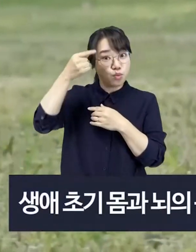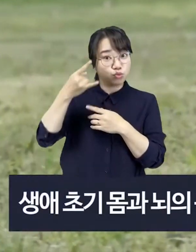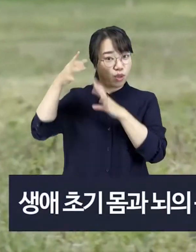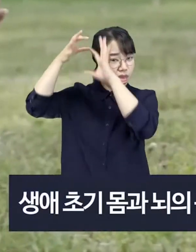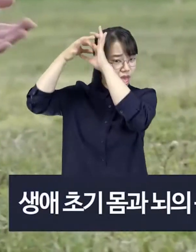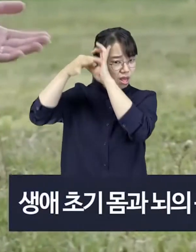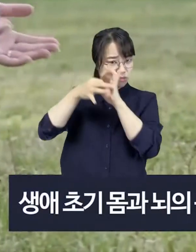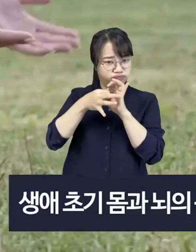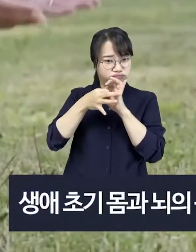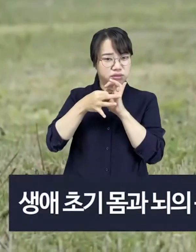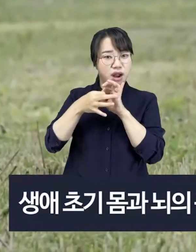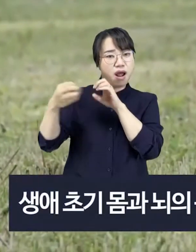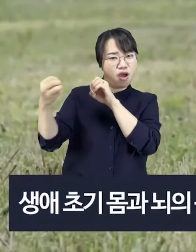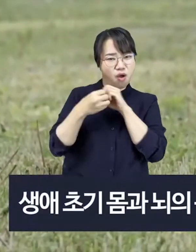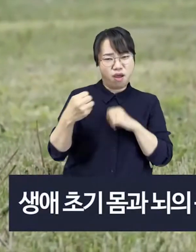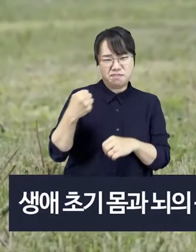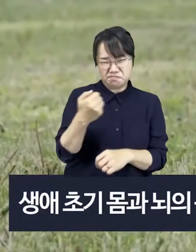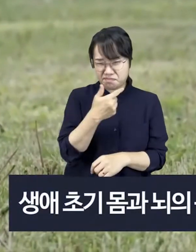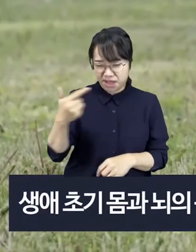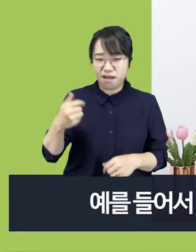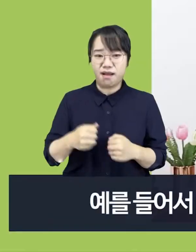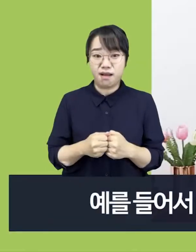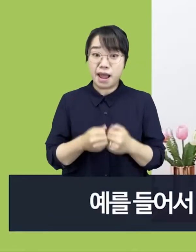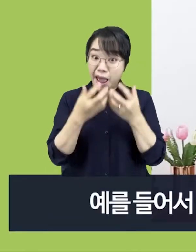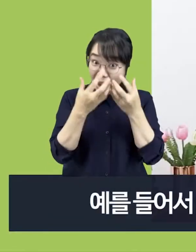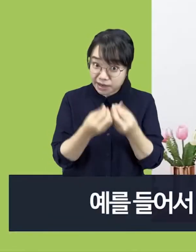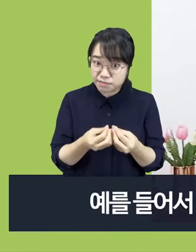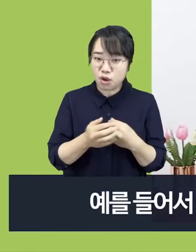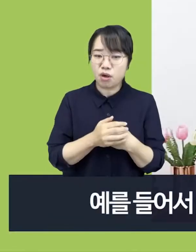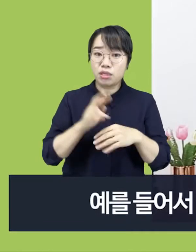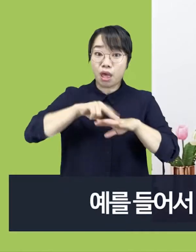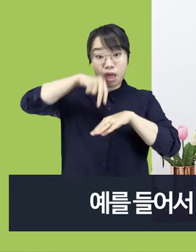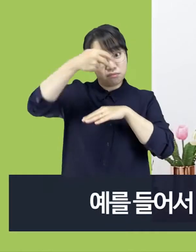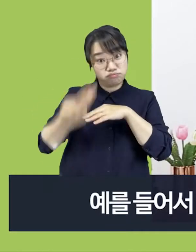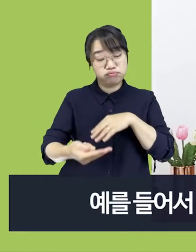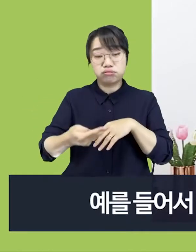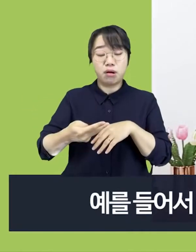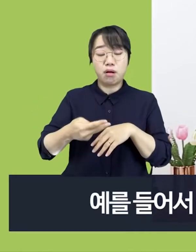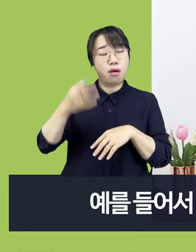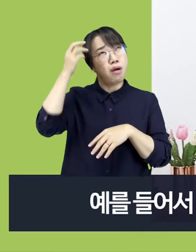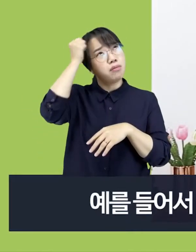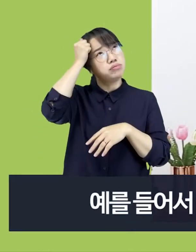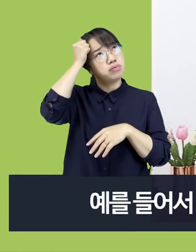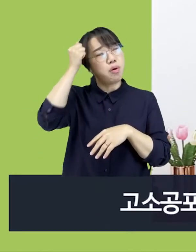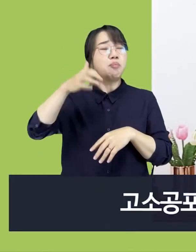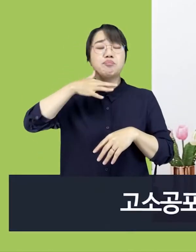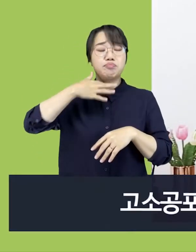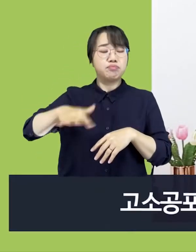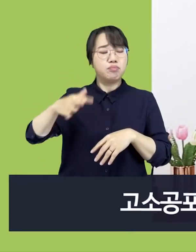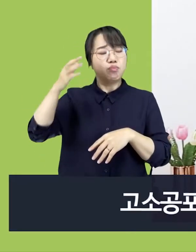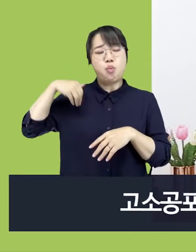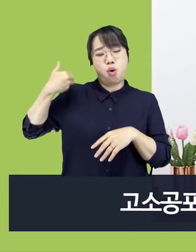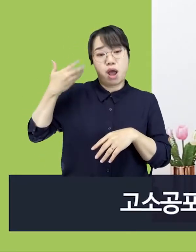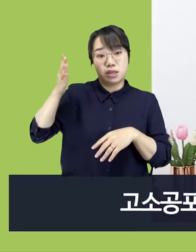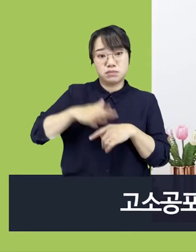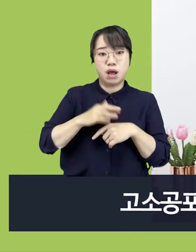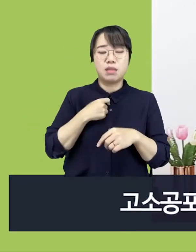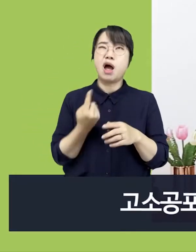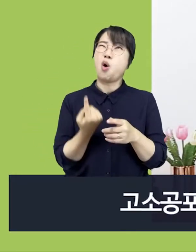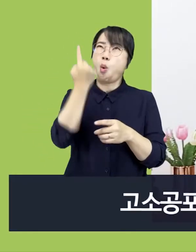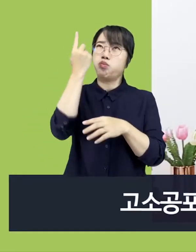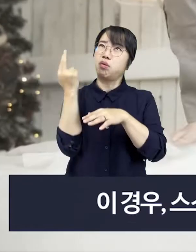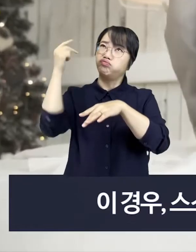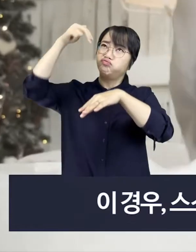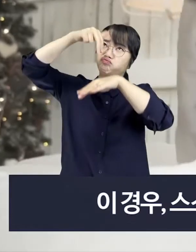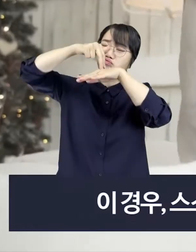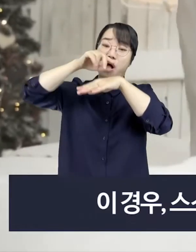뇌의 구조 형성에 아주 큰 영향을 미치게 됩니다 예를 들어서 어디서 떨어져 본 기억이 없는데도 고소공포증을 갖고 있는 사람이